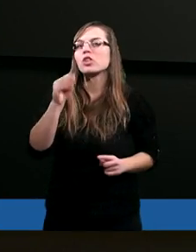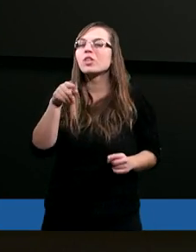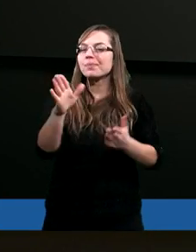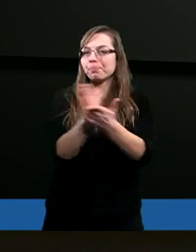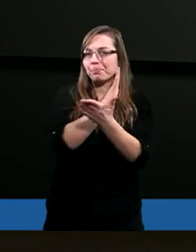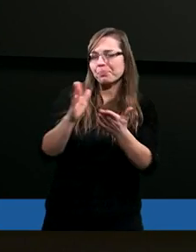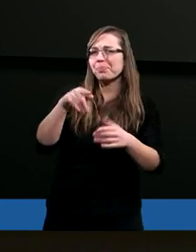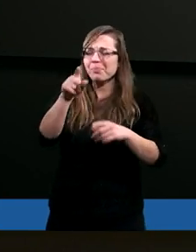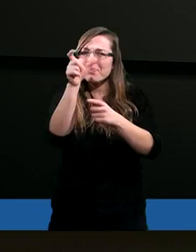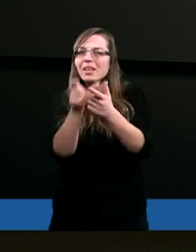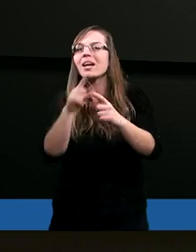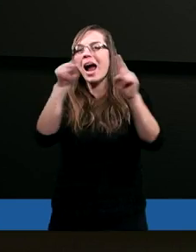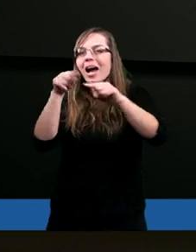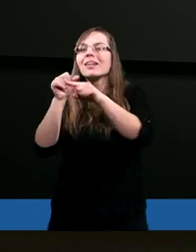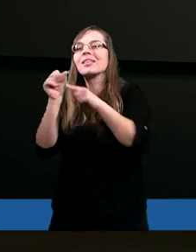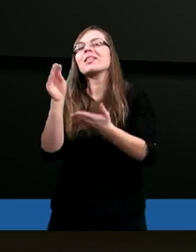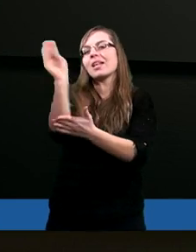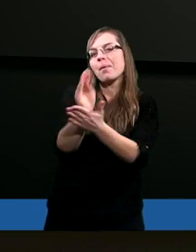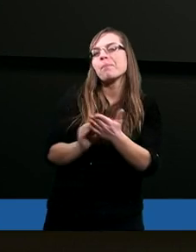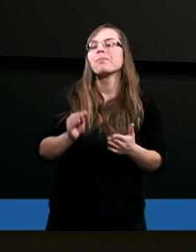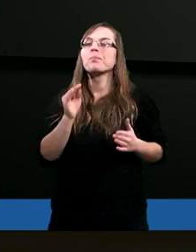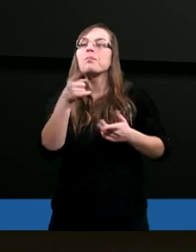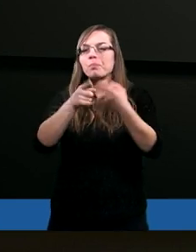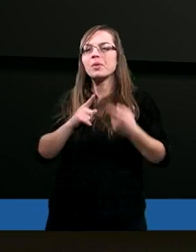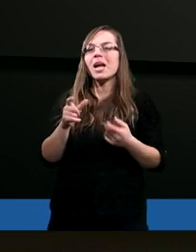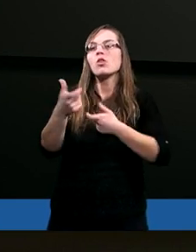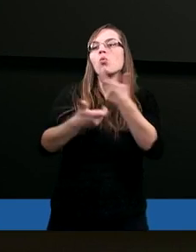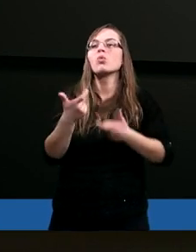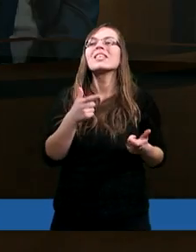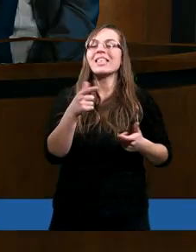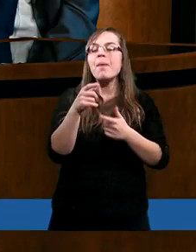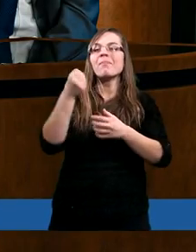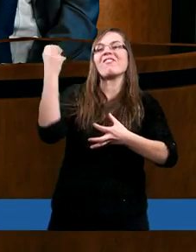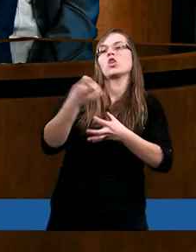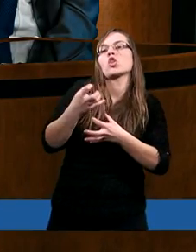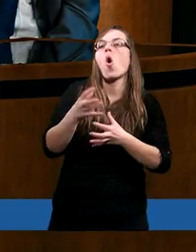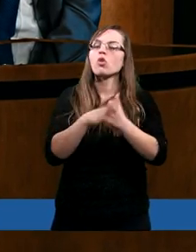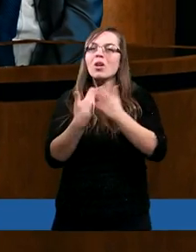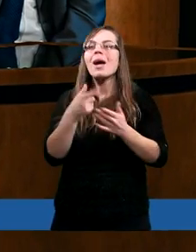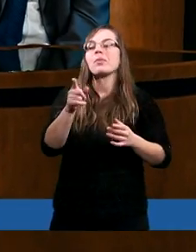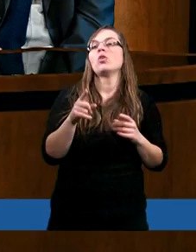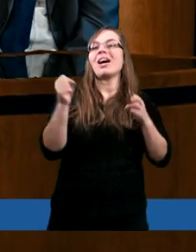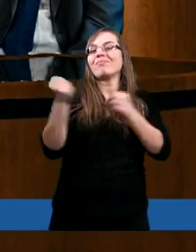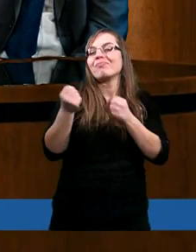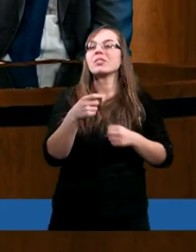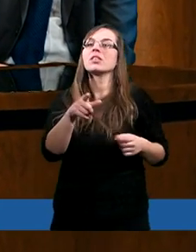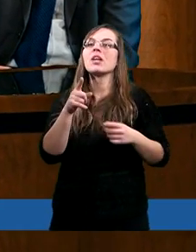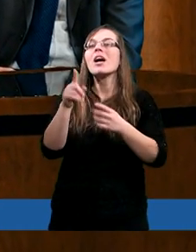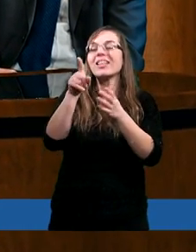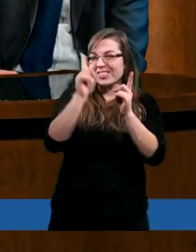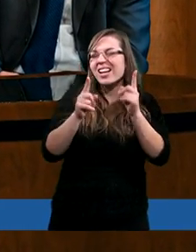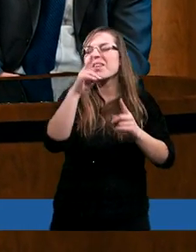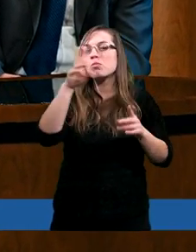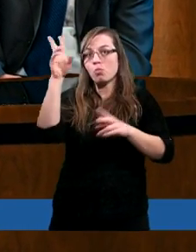niektórych lekarstwach jest napisane przed użyciem wstrząsnąć. Czy Duch Święty czasem nami też